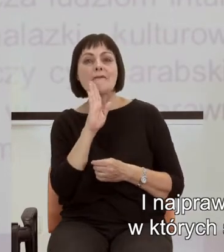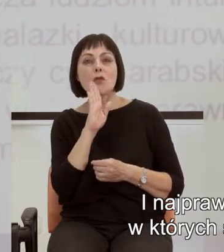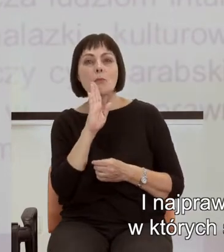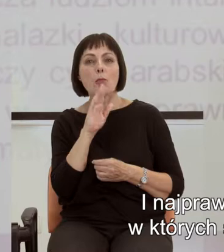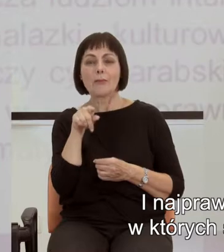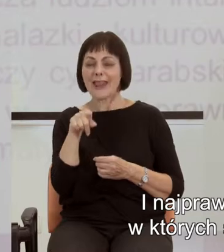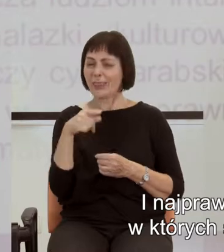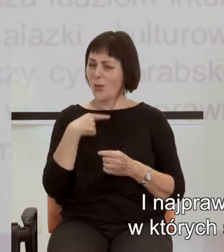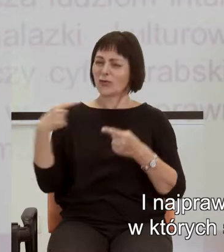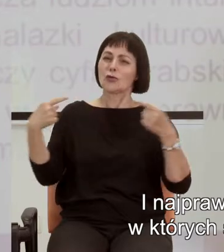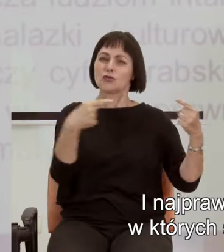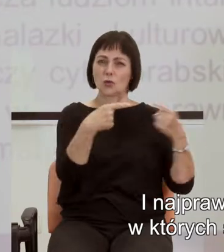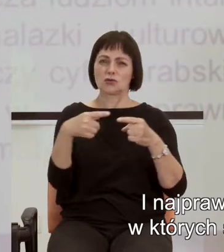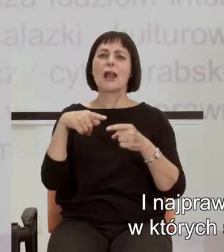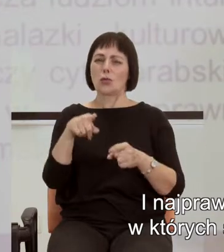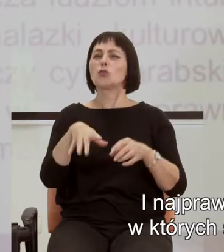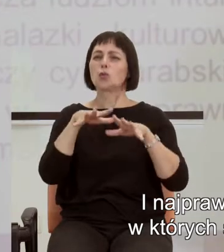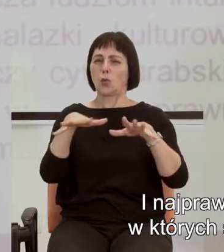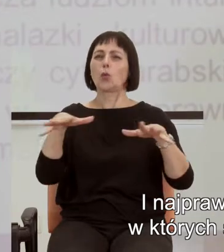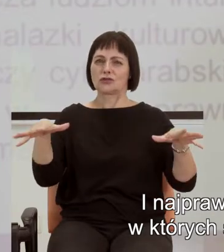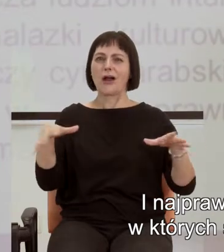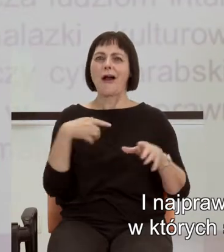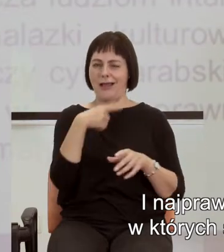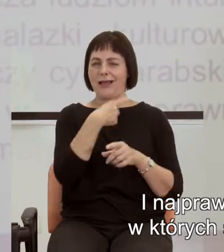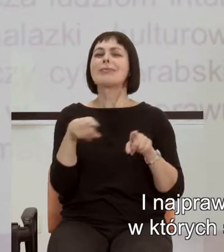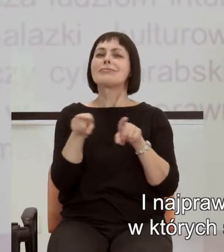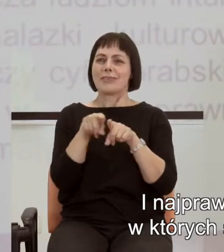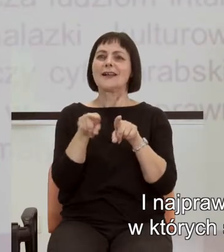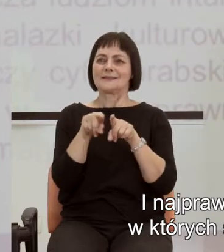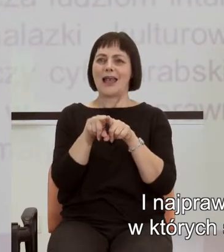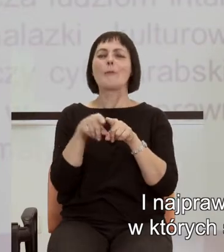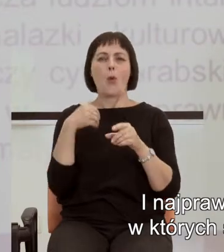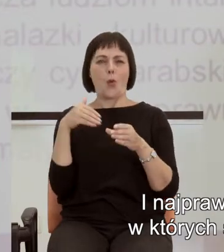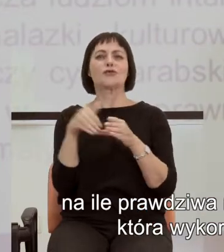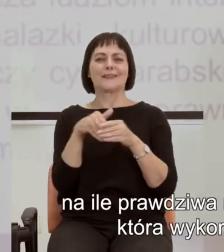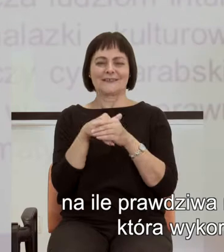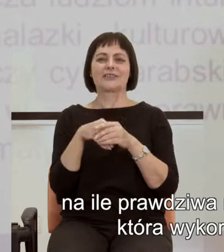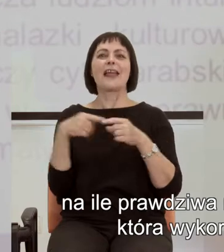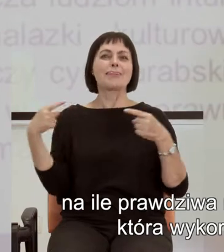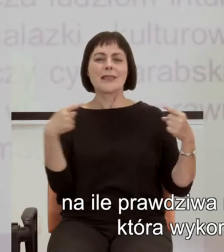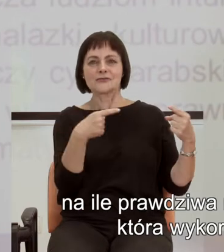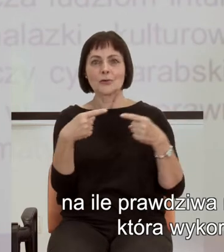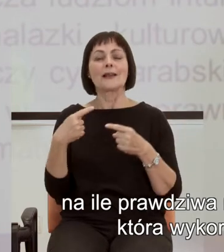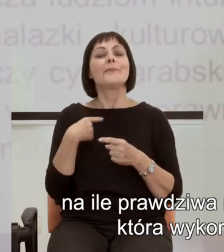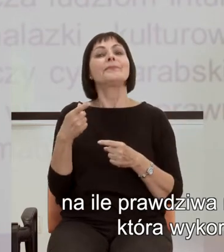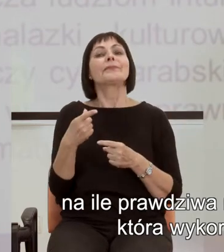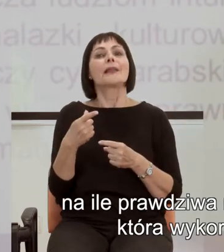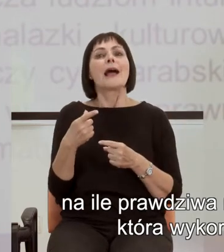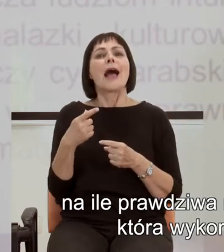jest wiele dyskusji, w których sam też zresztą w jakiś sposób uczestniczę, na ile